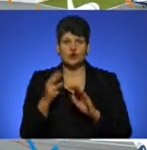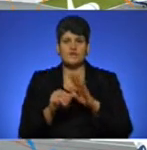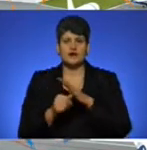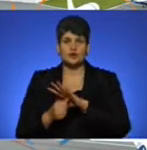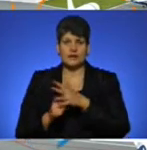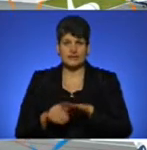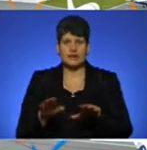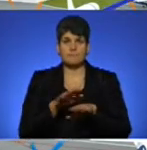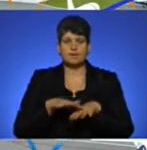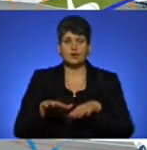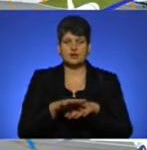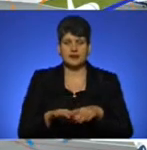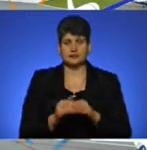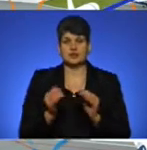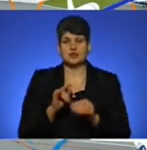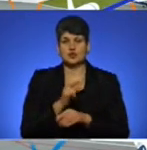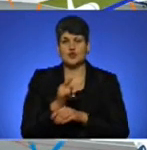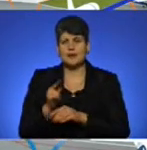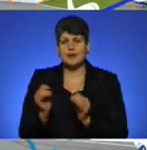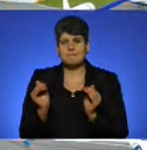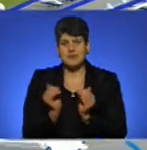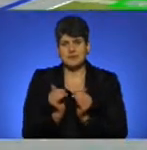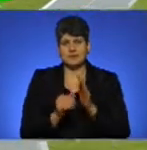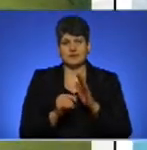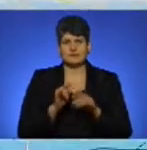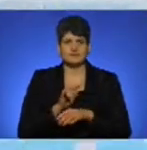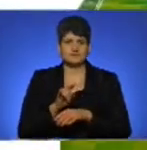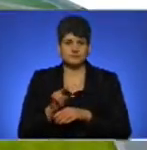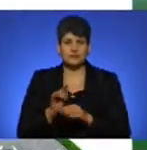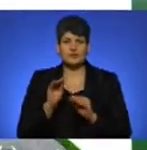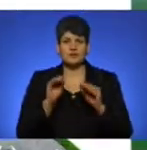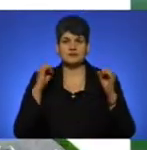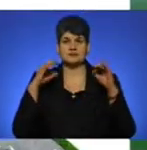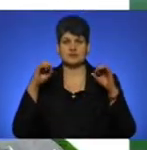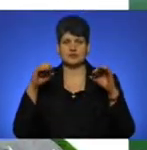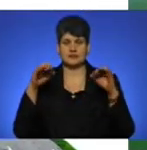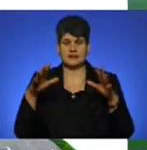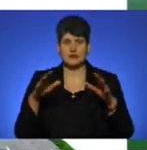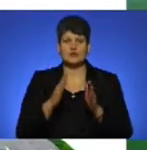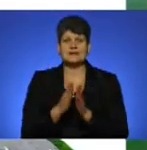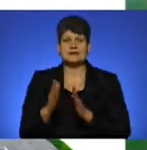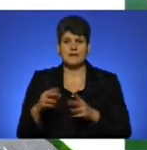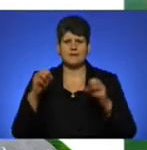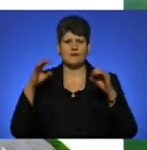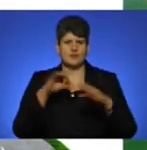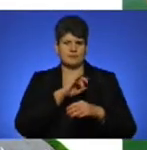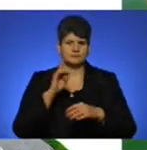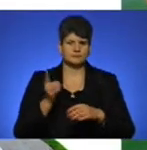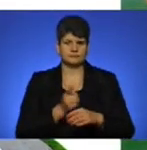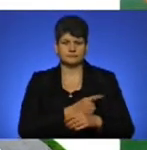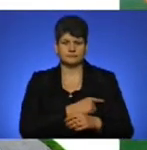та стоянки для малих повітряних суден. Встановлення світлосигнальної системи аеродрому з вогнями високої